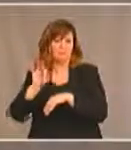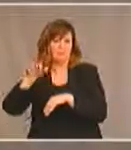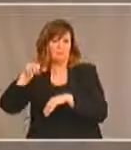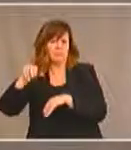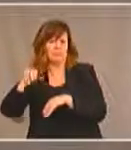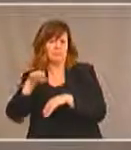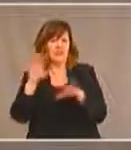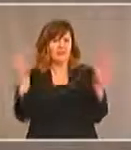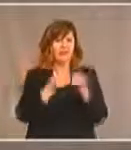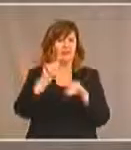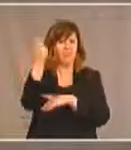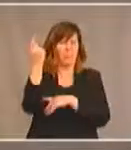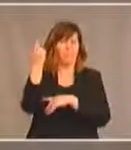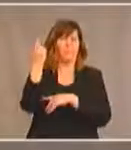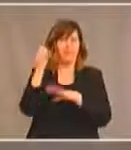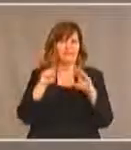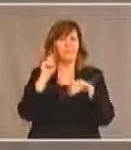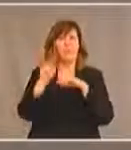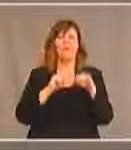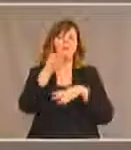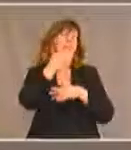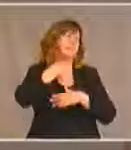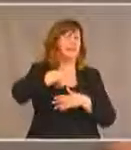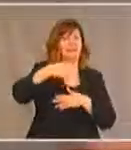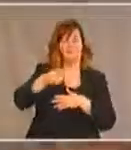exprimer. Merci, Wendell.